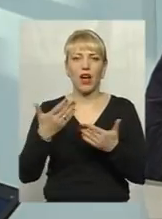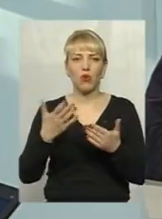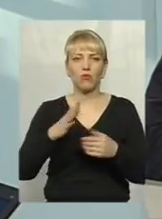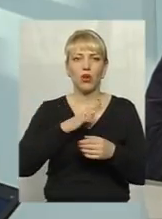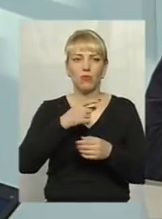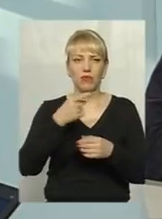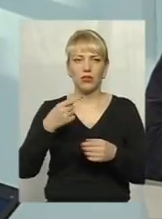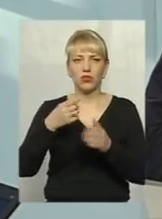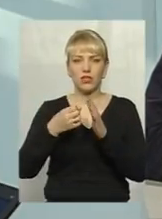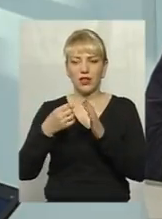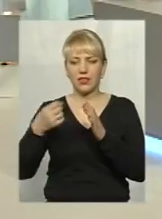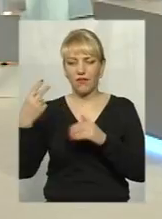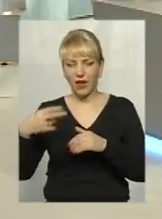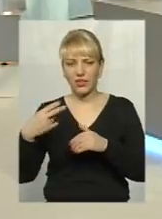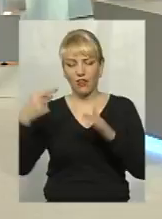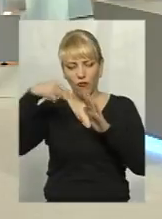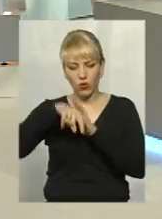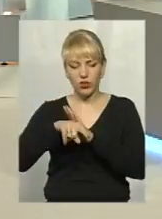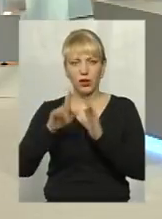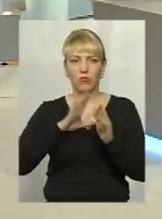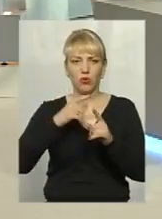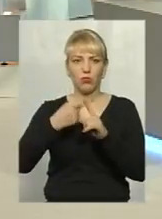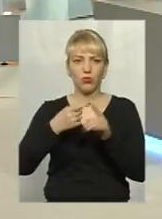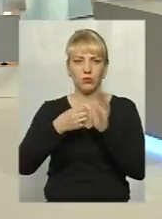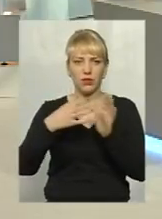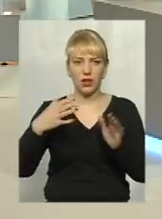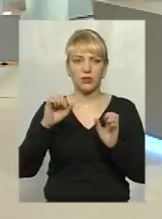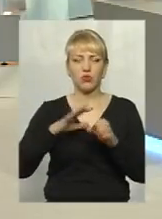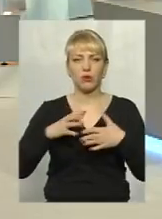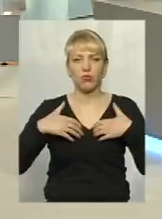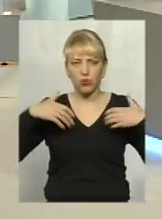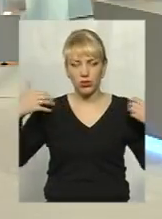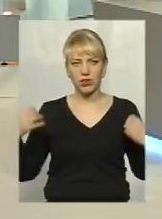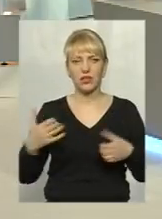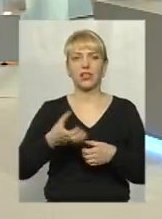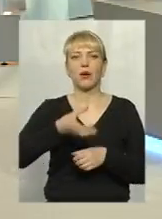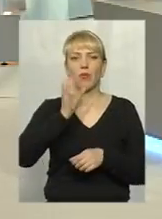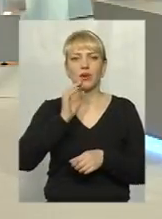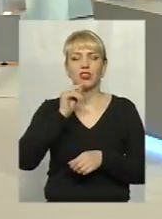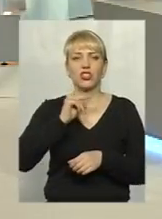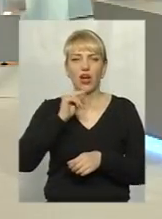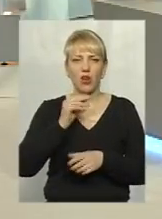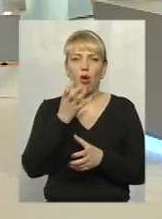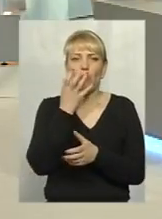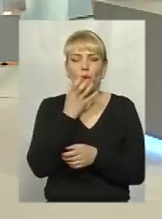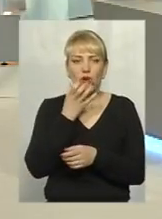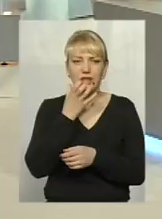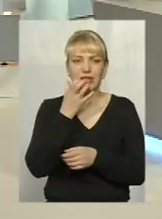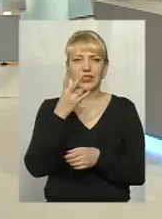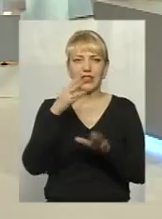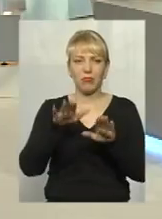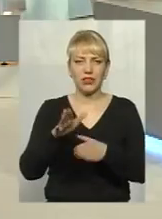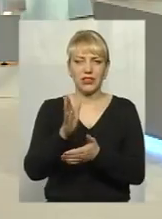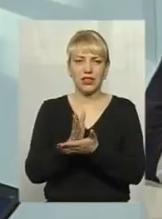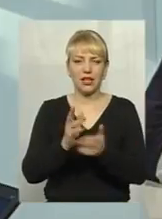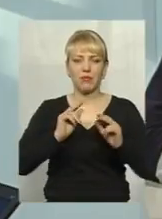внутрі плюс 15, тобто можна роздітися, навіть зняти верхній-верхній одяг, попити чаю, погрітися. На місці є